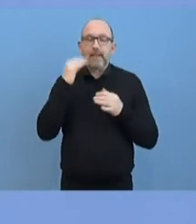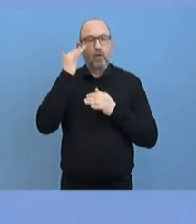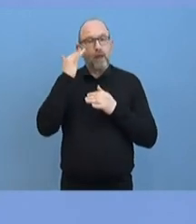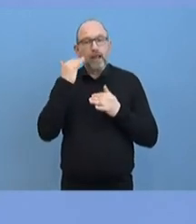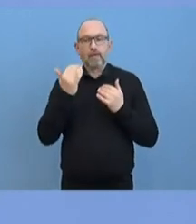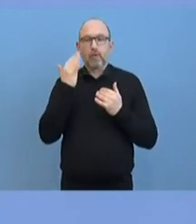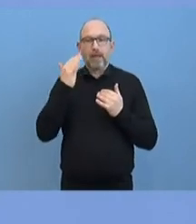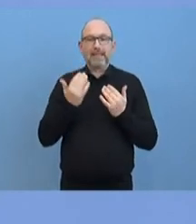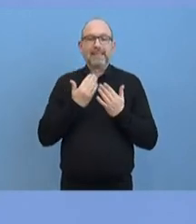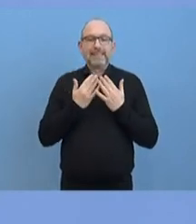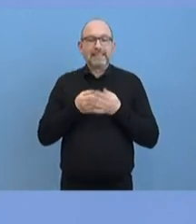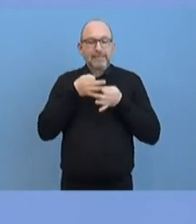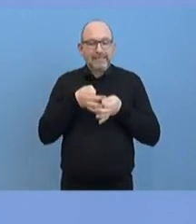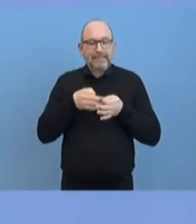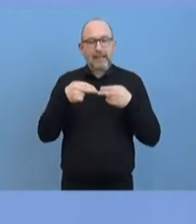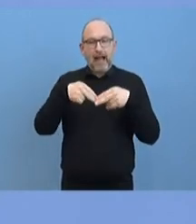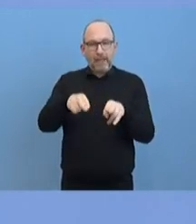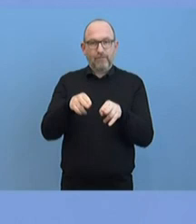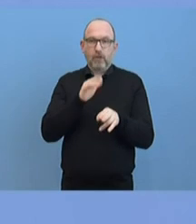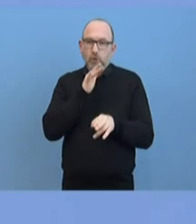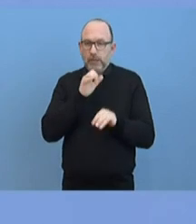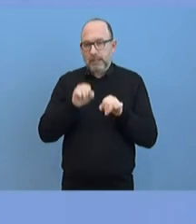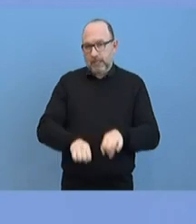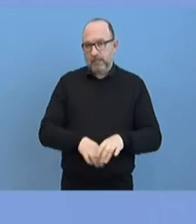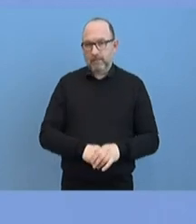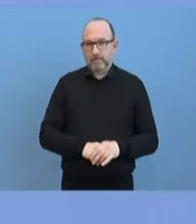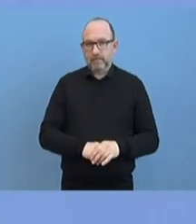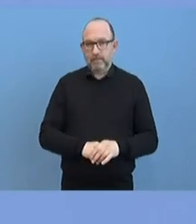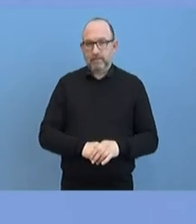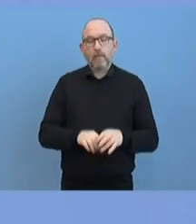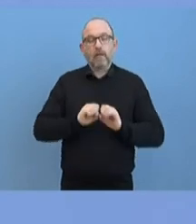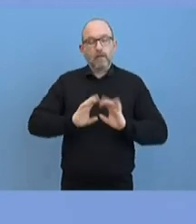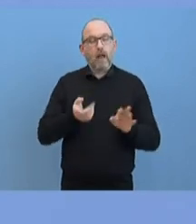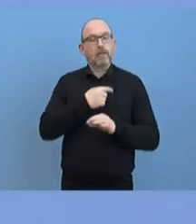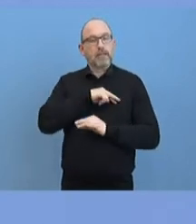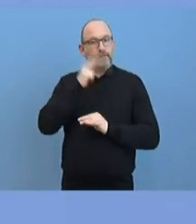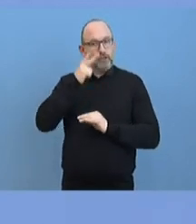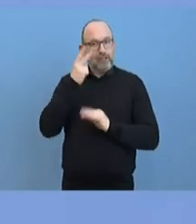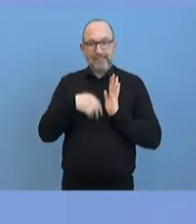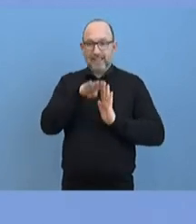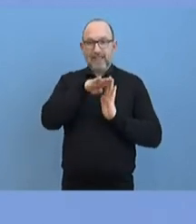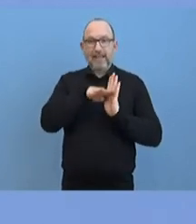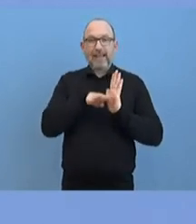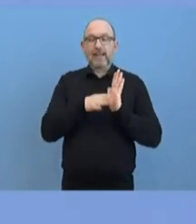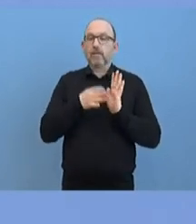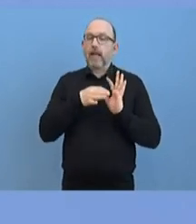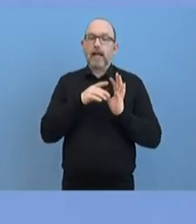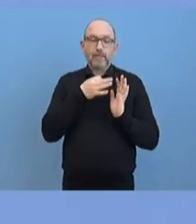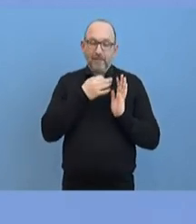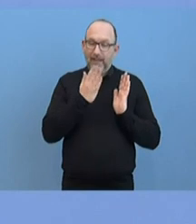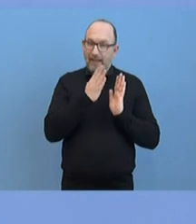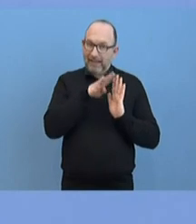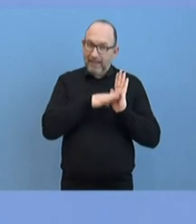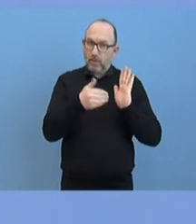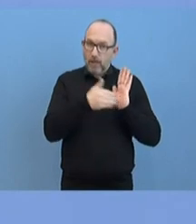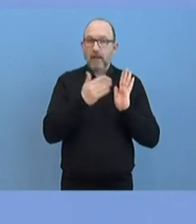Da kann ich im Moment im Einzelnen noch nichts sagen. Aber selbstverständlich ist diese Regelung auch mit Folgefragen verbunden. Und